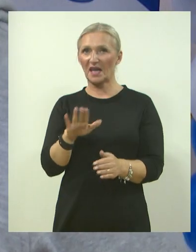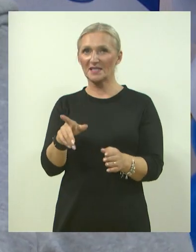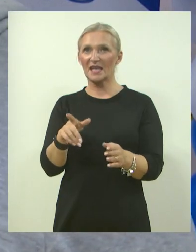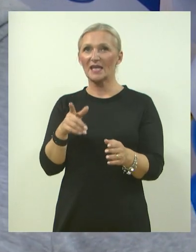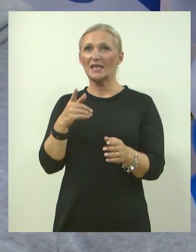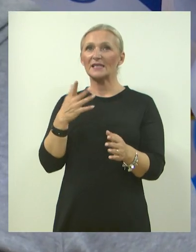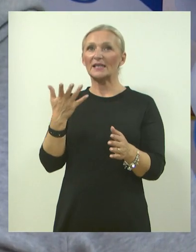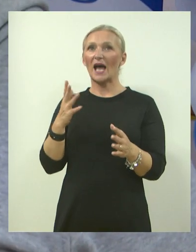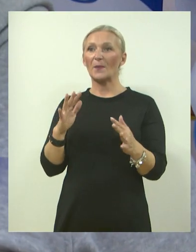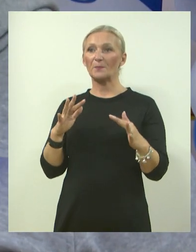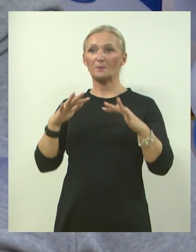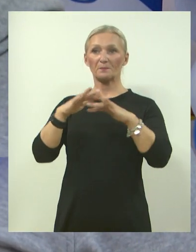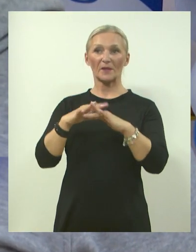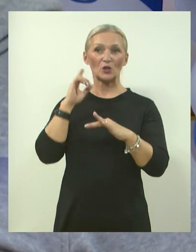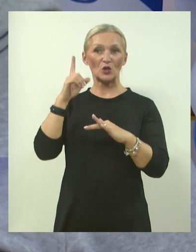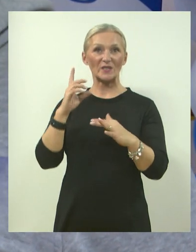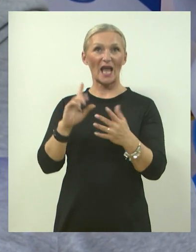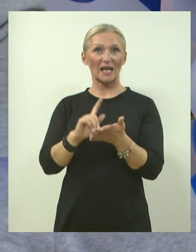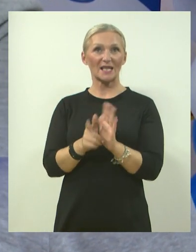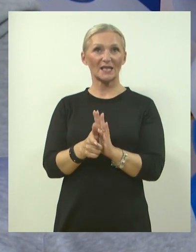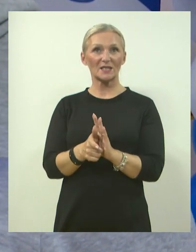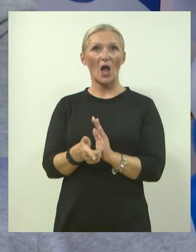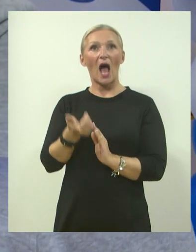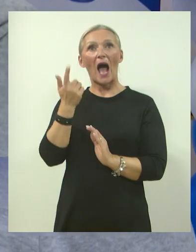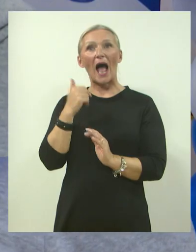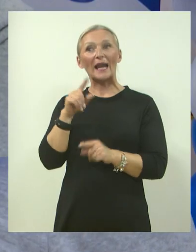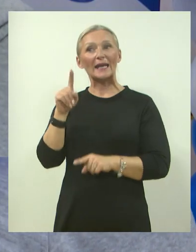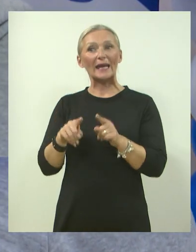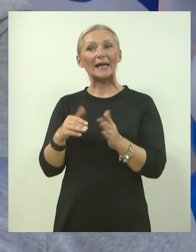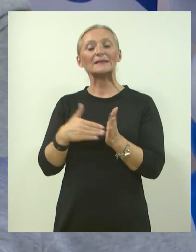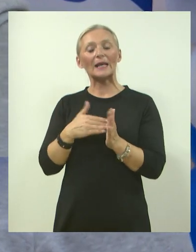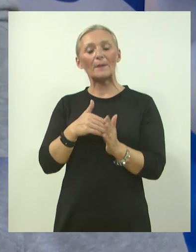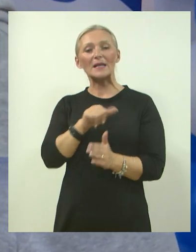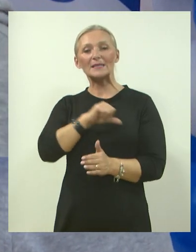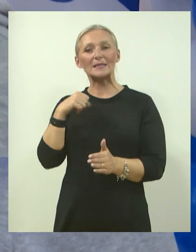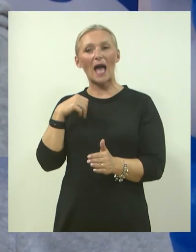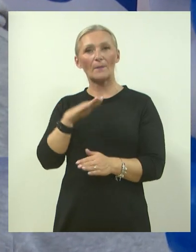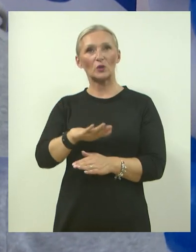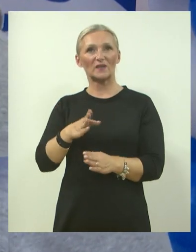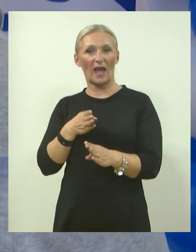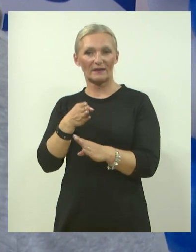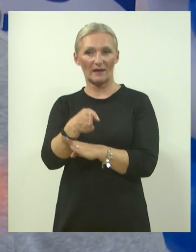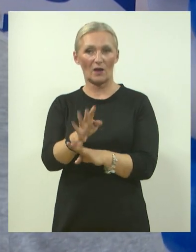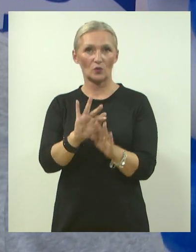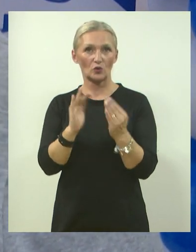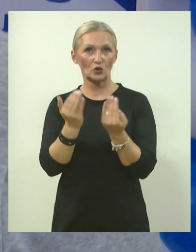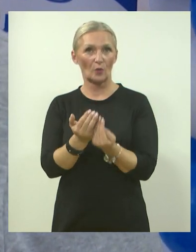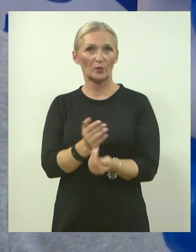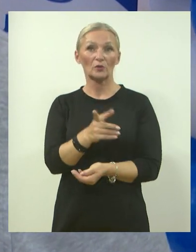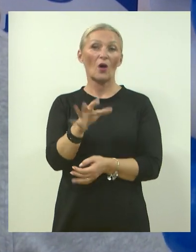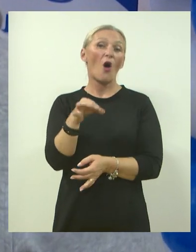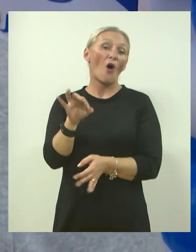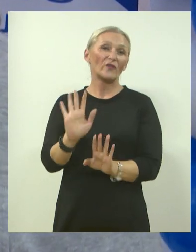se stekne i socijalizacijski moment. No, neki put je dobro da je djete samo, tako da stvarno ovisi sve od slučaja do slučaja.